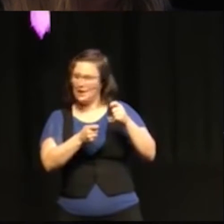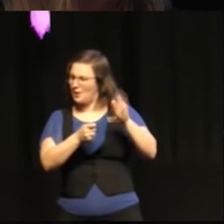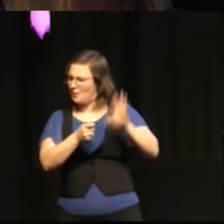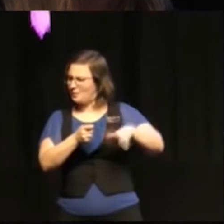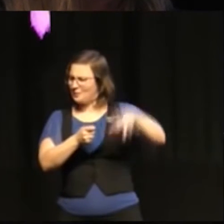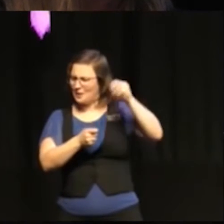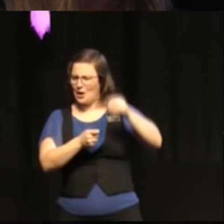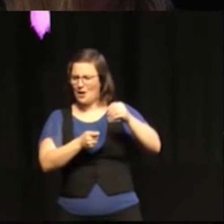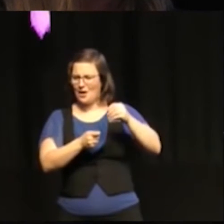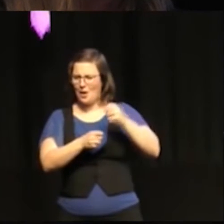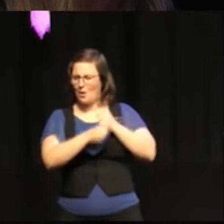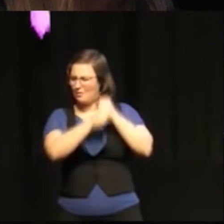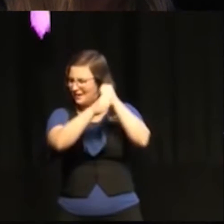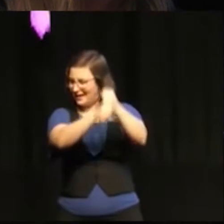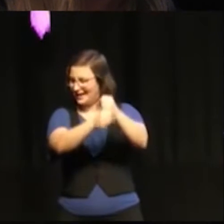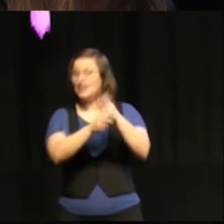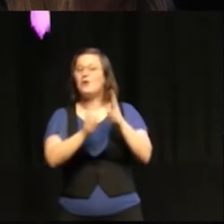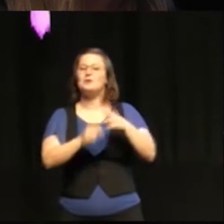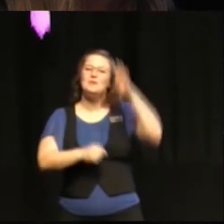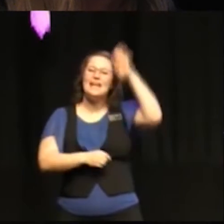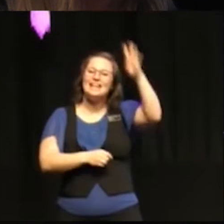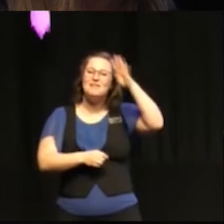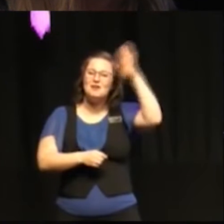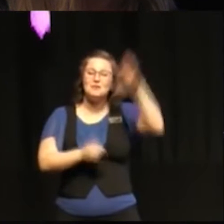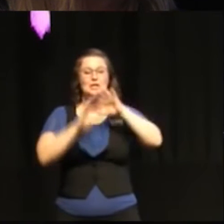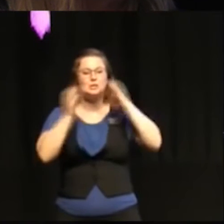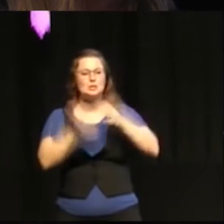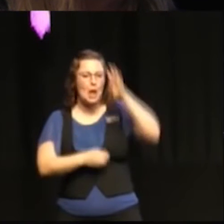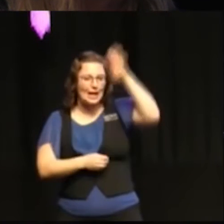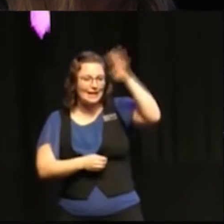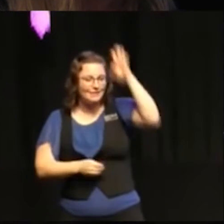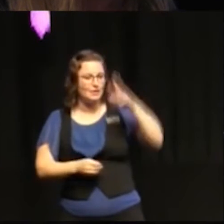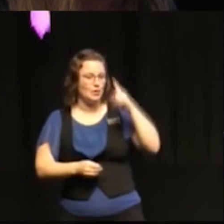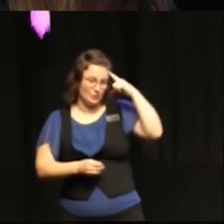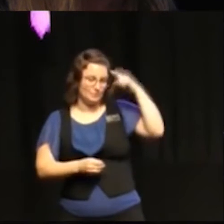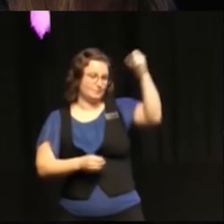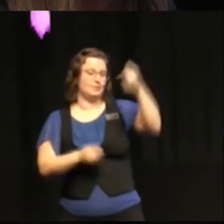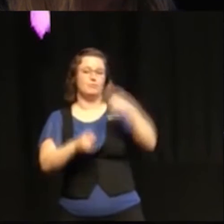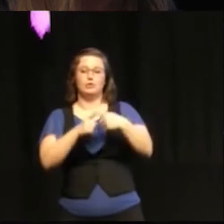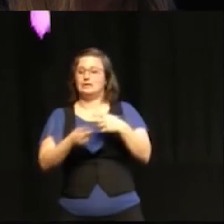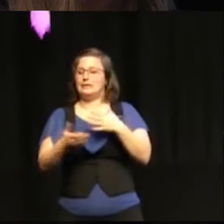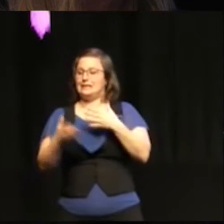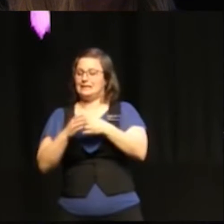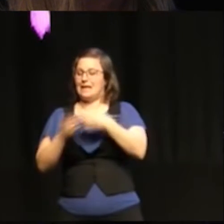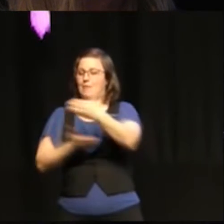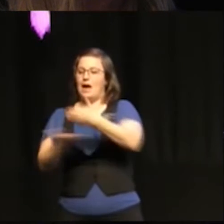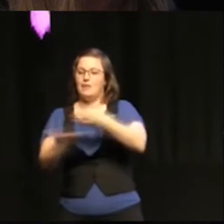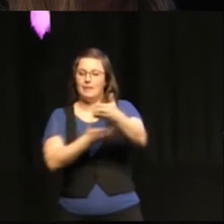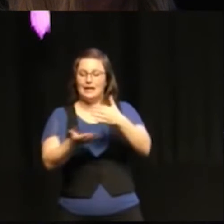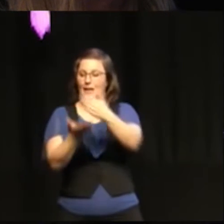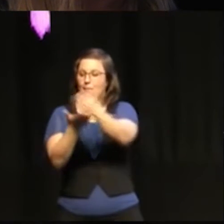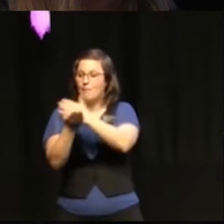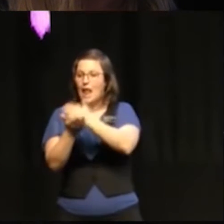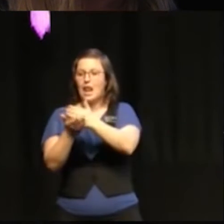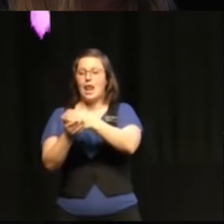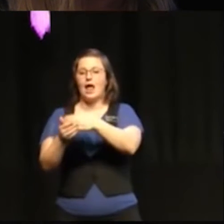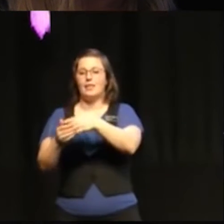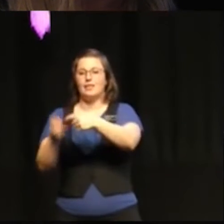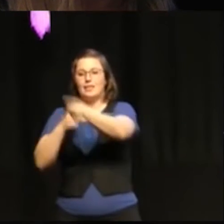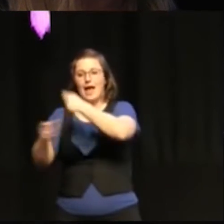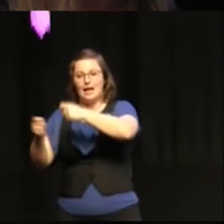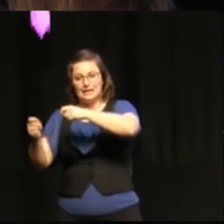innovation, som vi var inne på. Social innovation och samarbete mellan näringsliv,